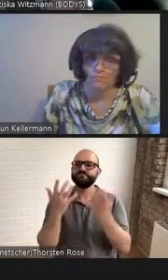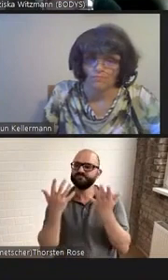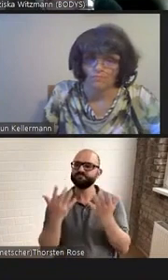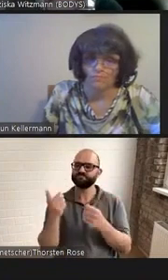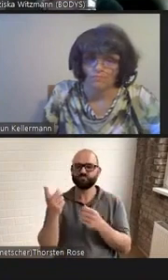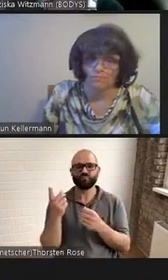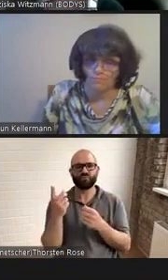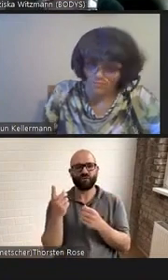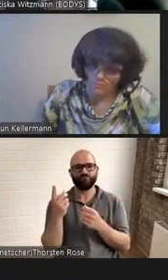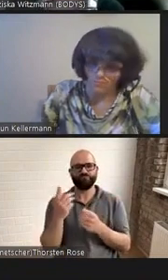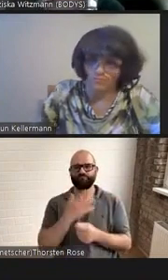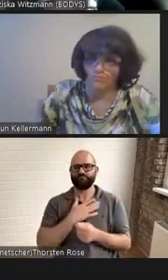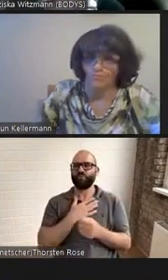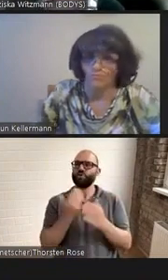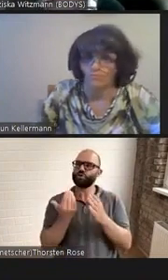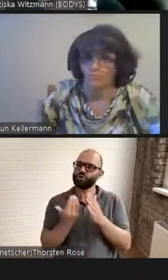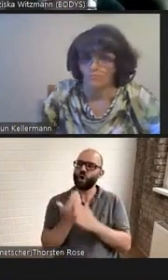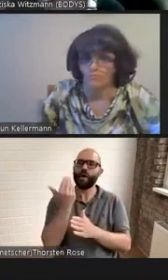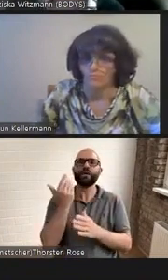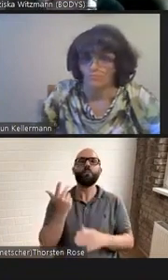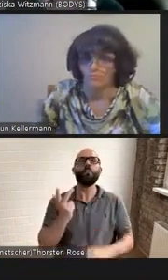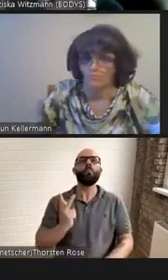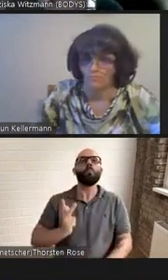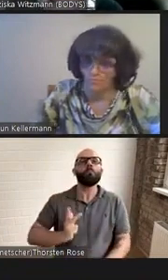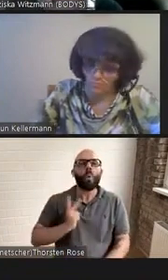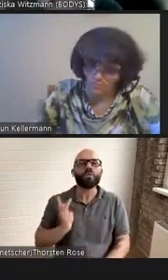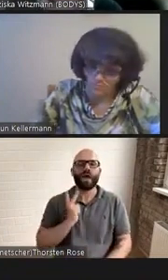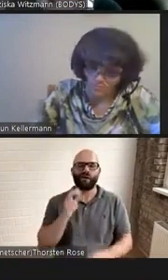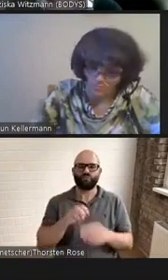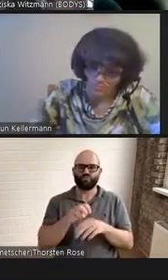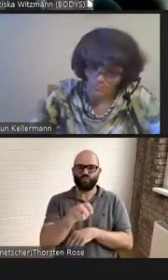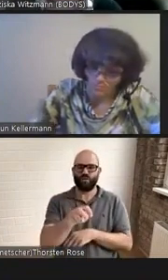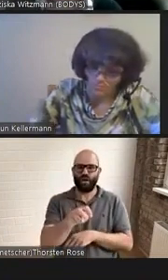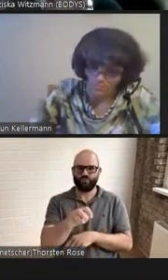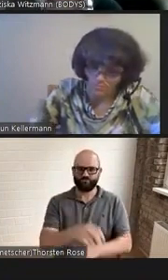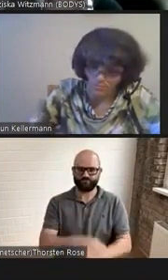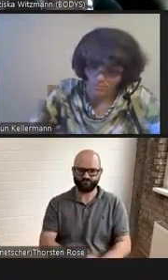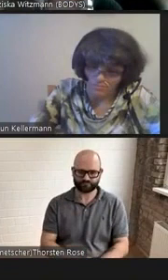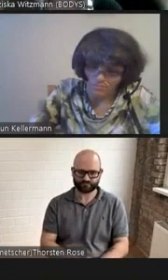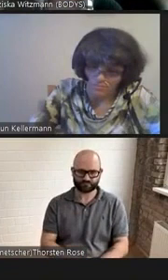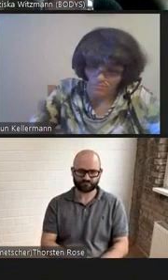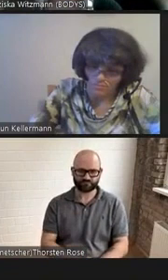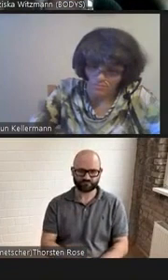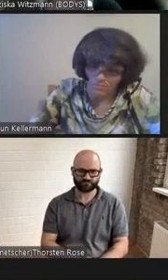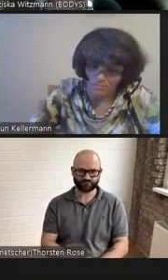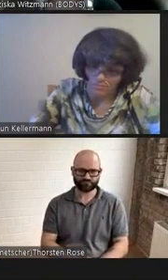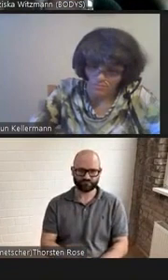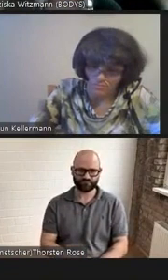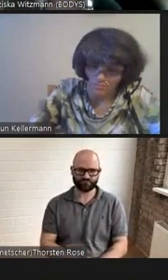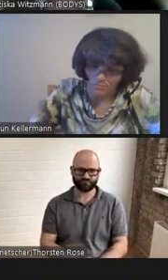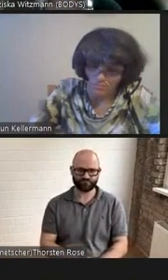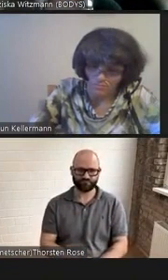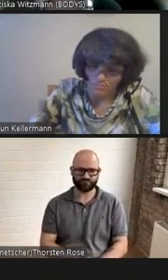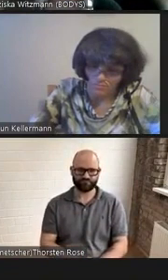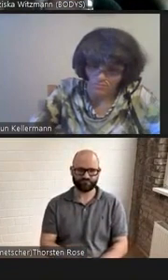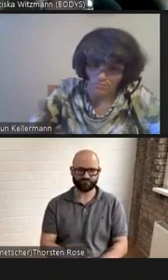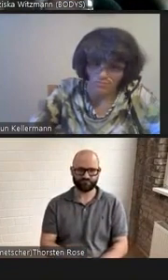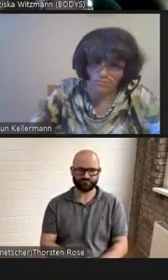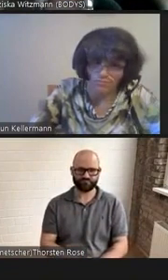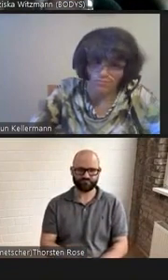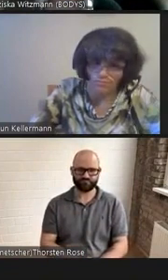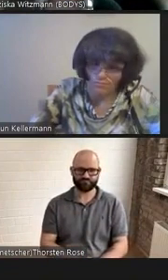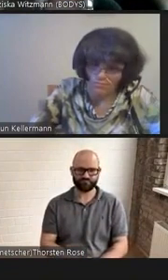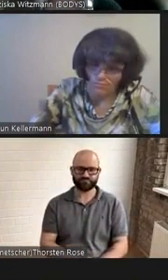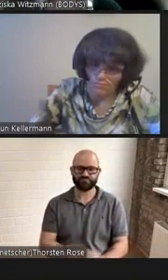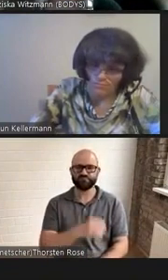Hans Wirt, Fragen der Literary Disability Studies. Ich möchte Ihnen das an